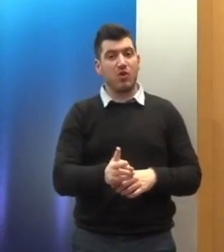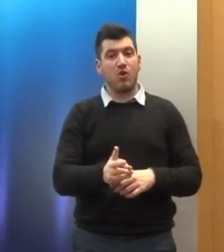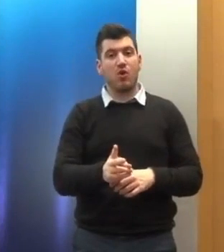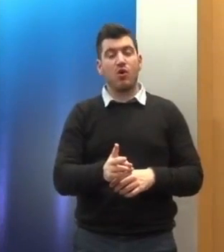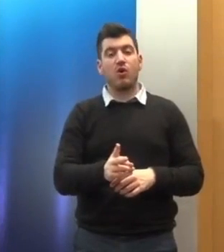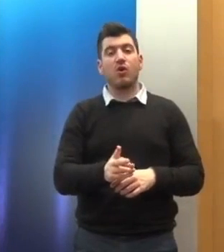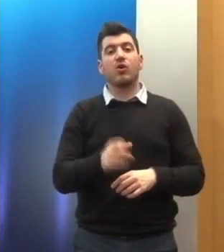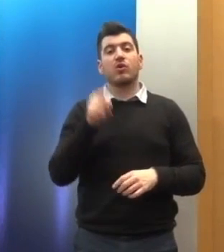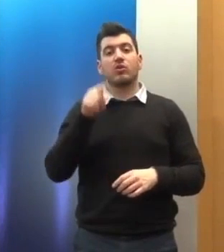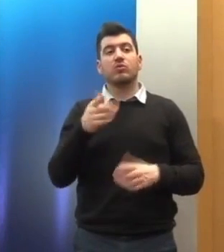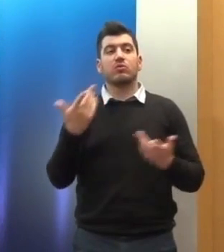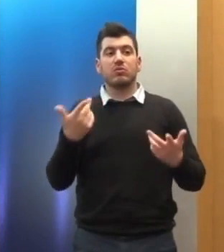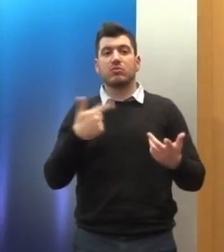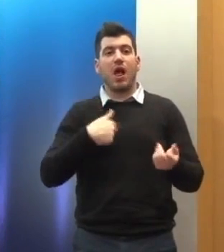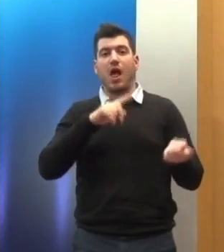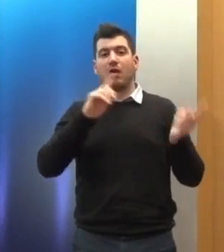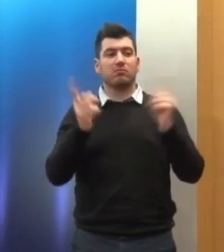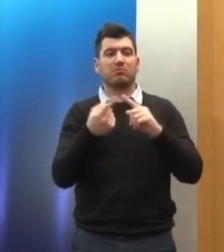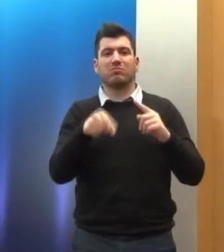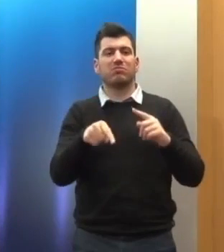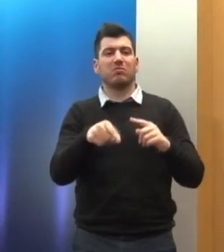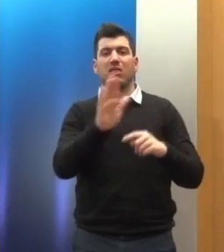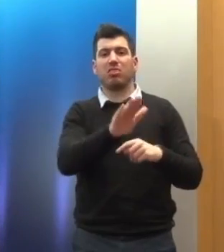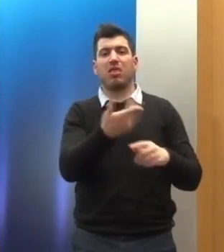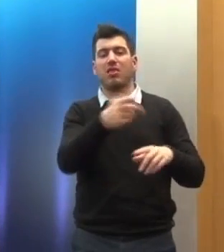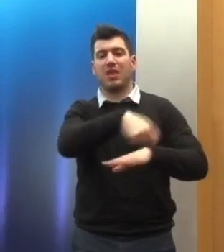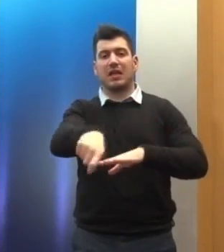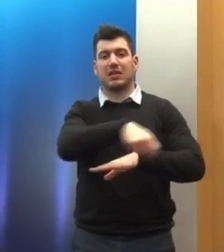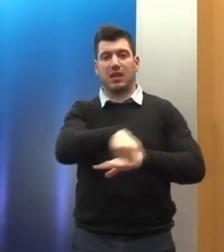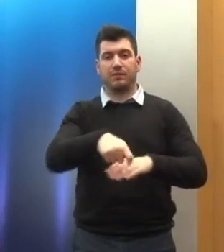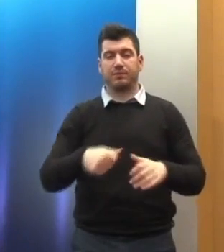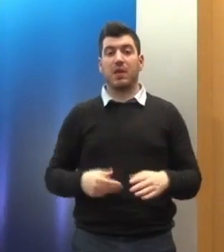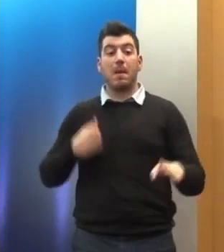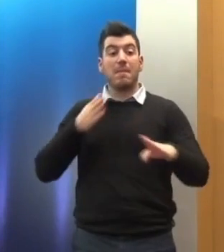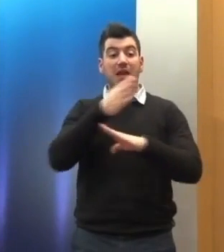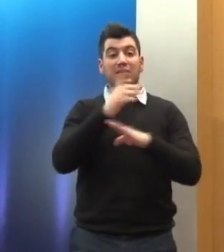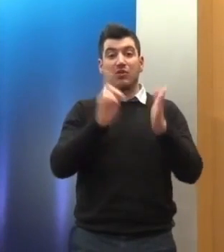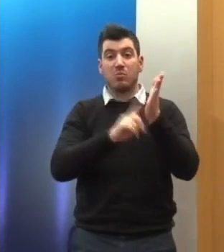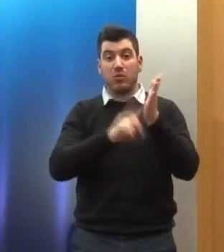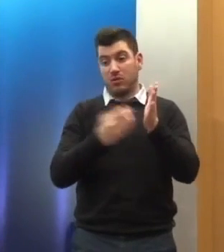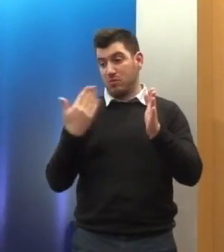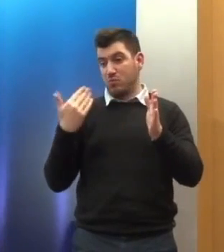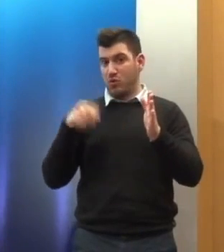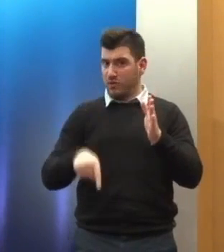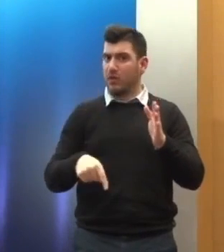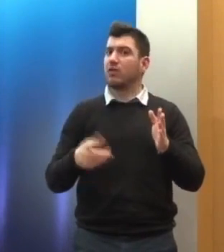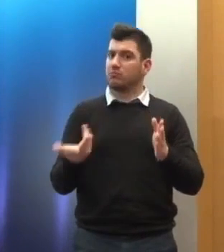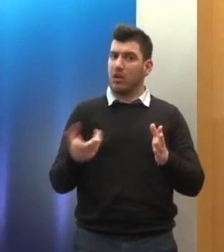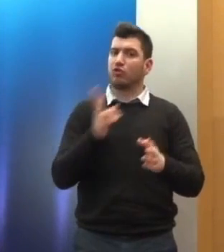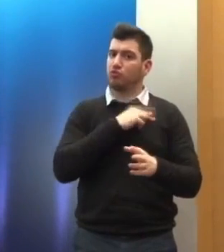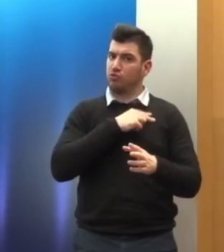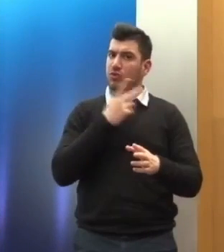και η αρχή νεμπισινείδεμ η παρέμβαση νομοθετική η οποία έγινε πρόσφατα είναι προς τη σωστή κατεύθυνση